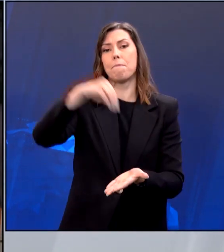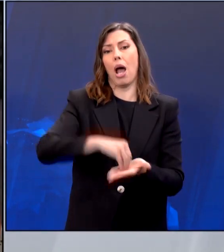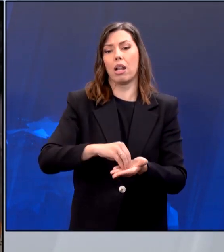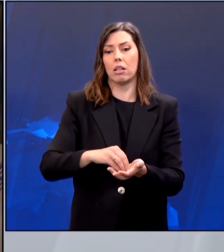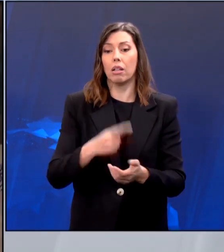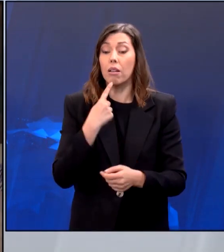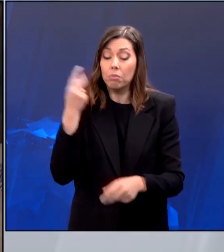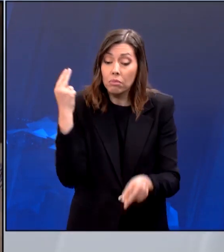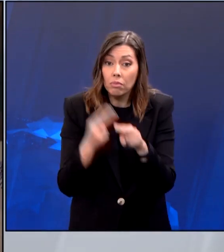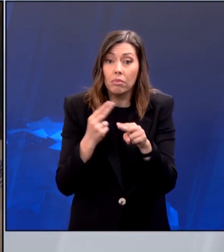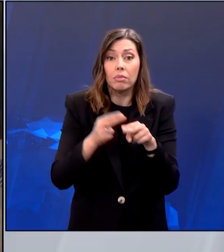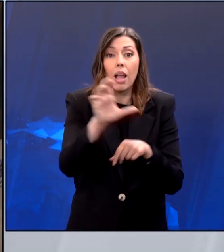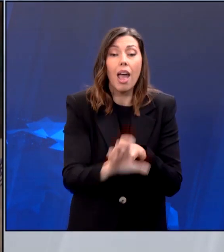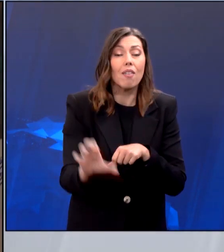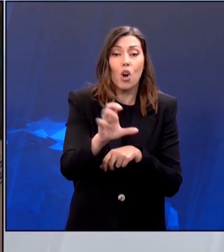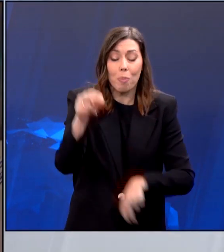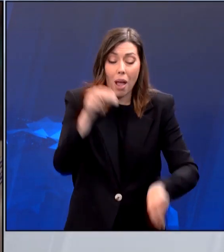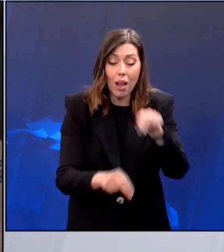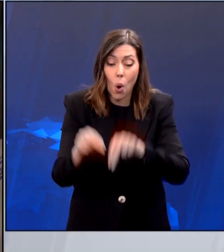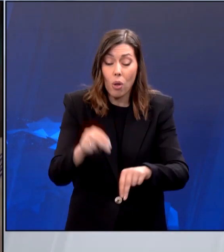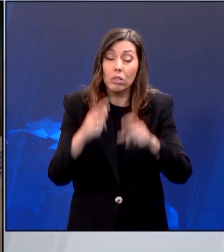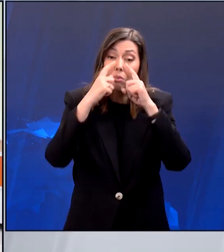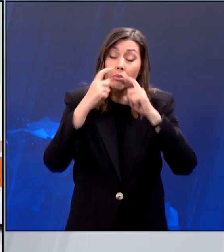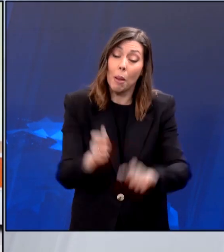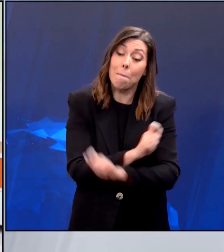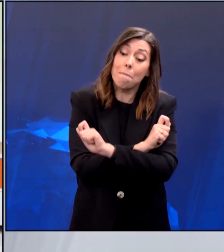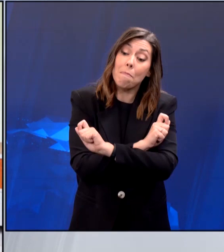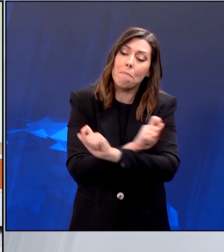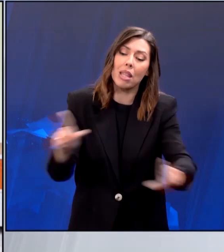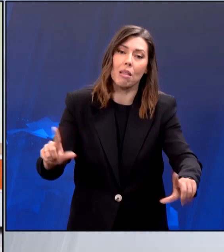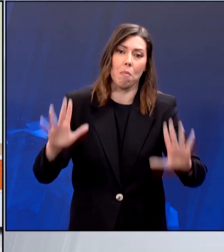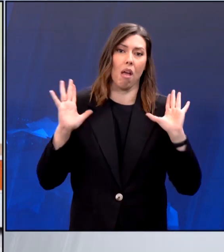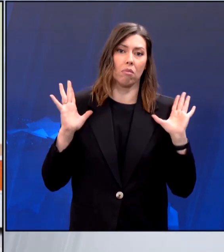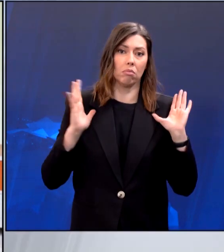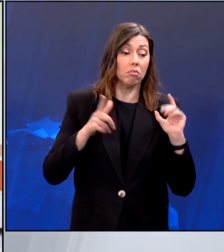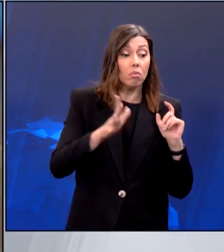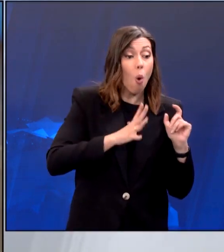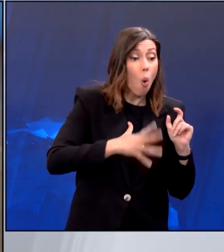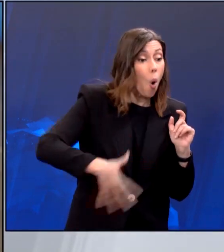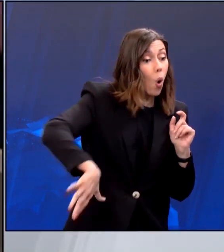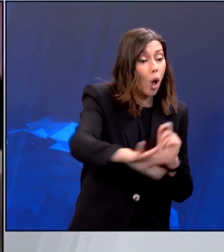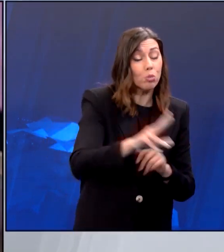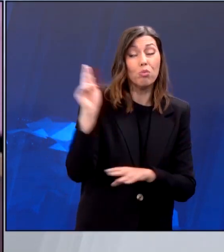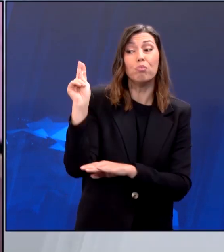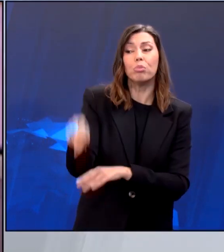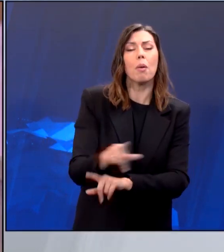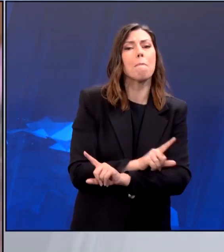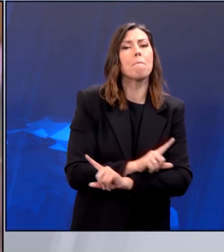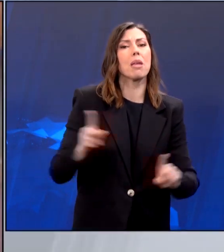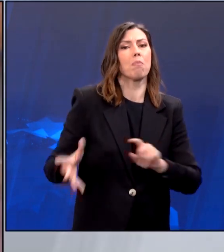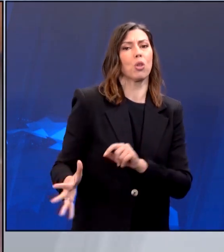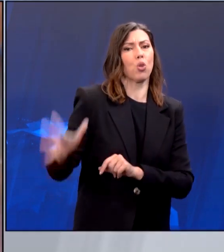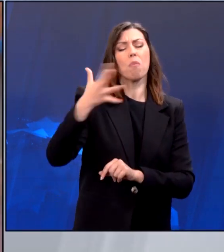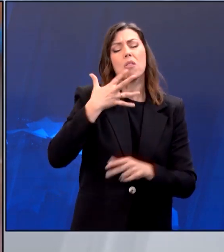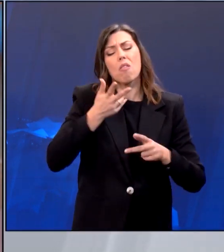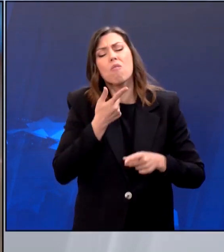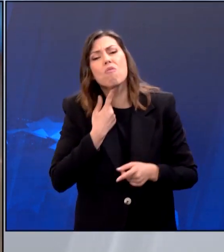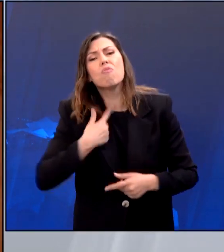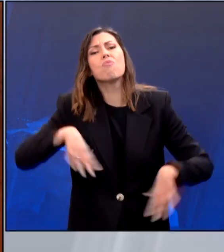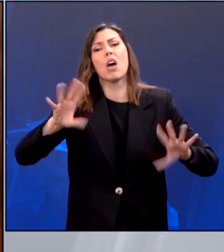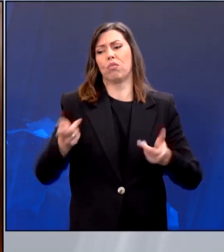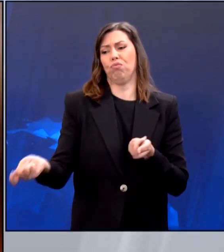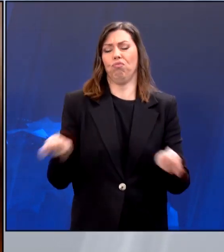κάλπη των ευρωεκλογών να σταλεί ένα σαφές μήνυμα αποδοκιμασίας της χυβέννησης Μητσοτάκης. Στα κόμματα έχει σημανικό κοινό συναγερμός δύο